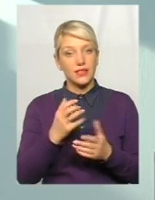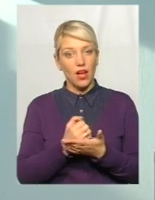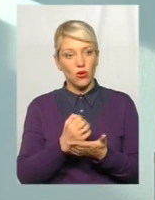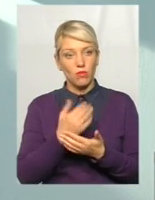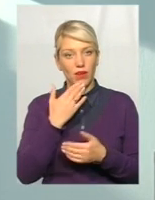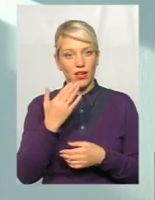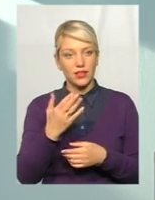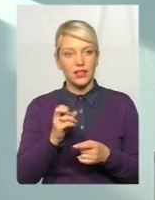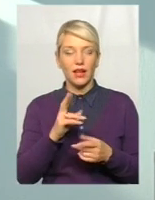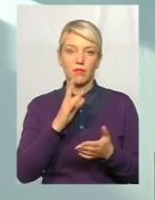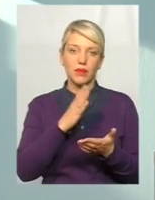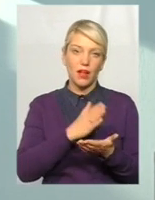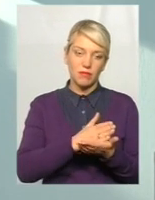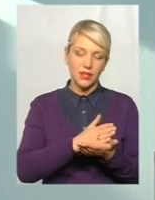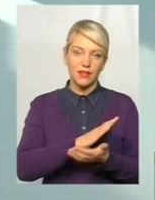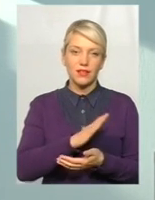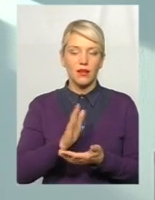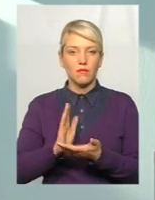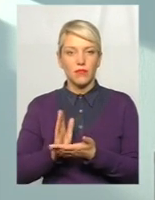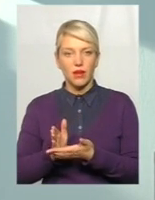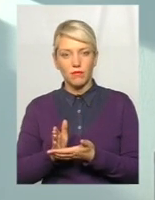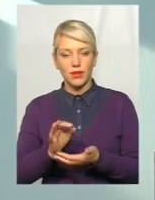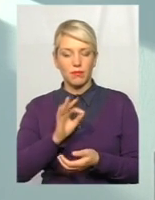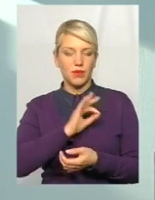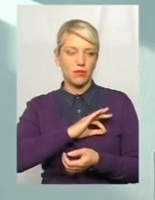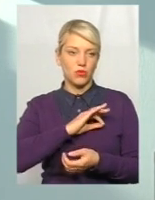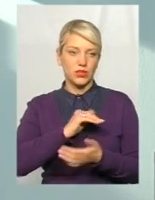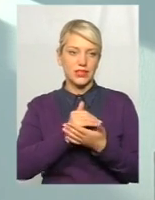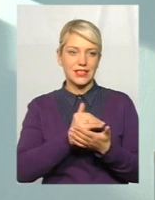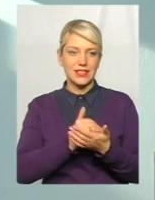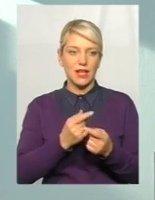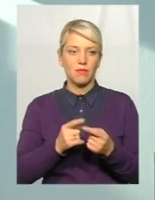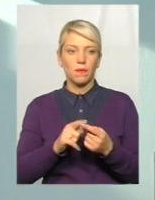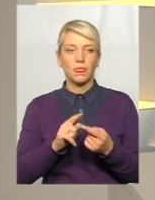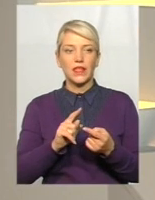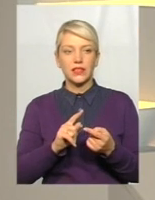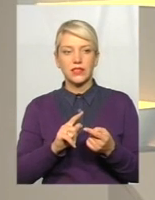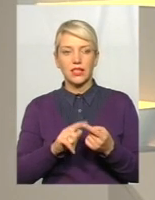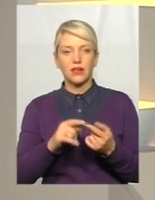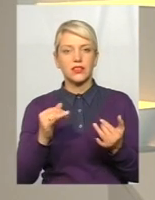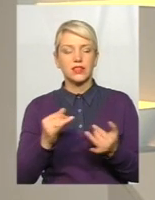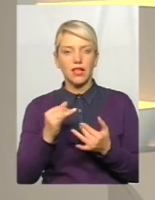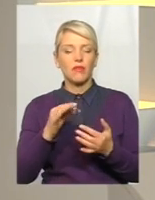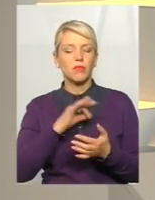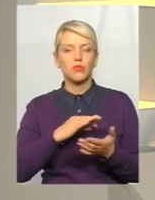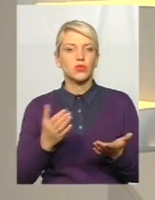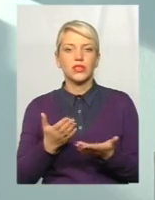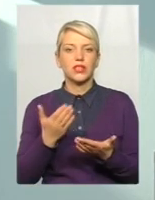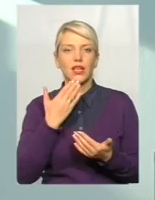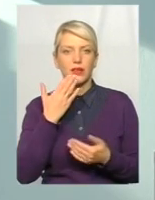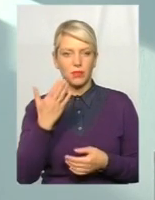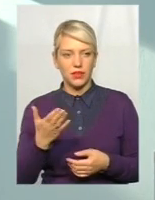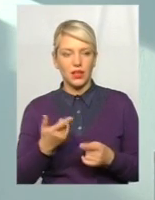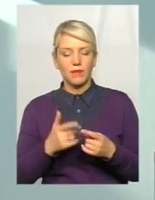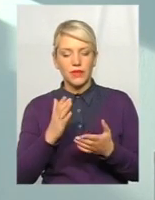Як я вже сказав, є прямі і непрямі прибутки в цій системі. Непрямі – це, що Мені цікаво, які прибутки? Є можливість